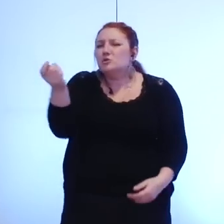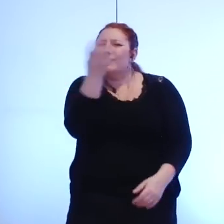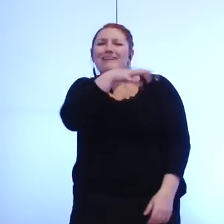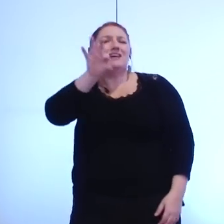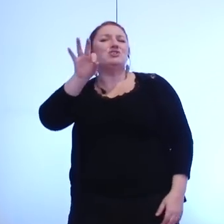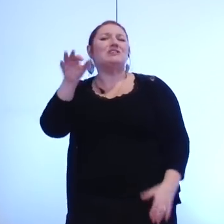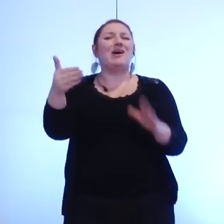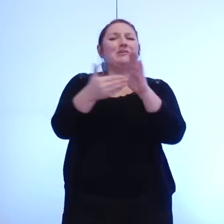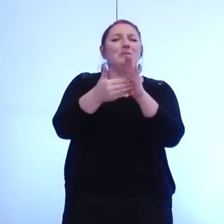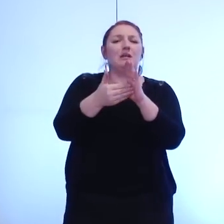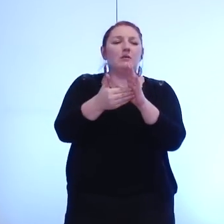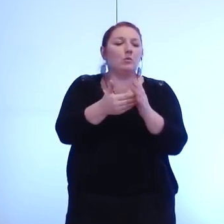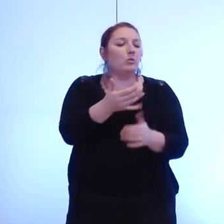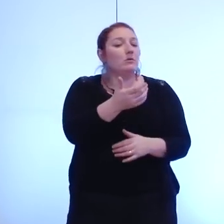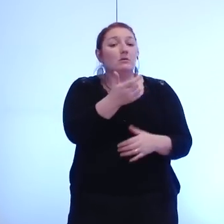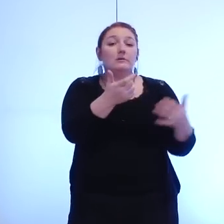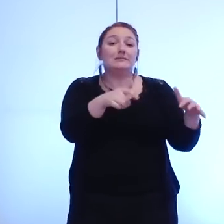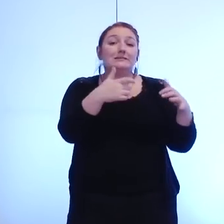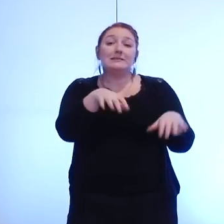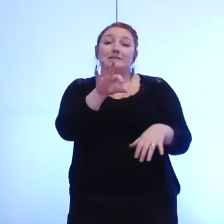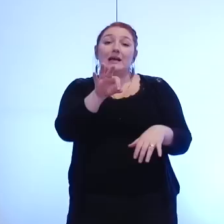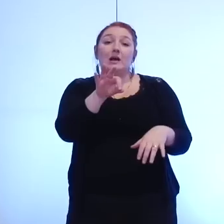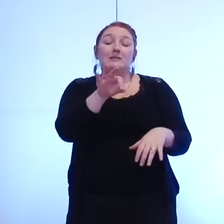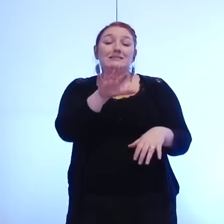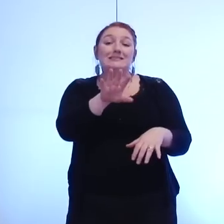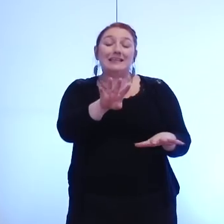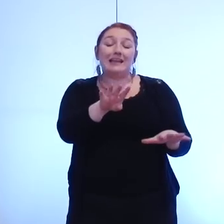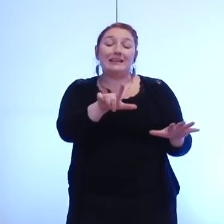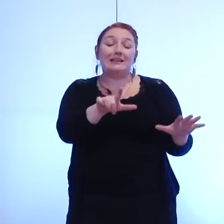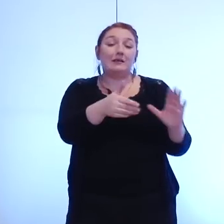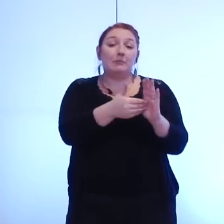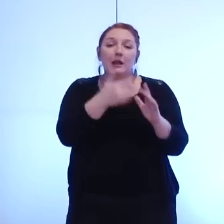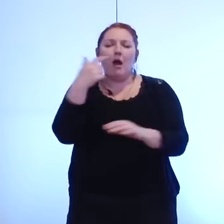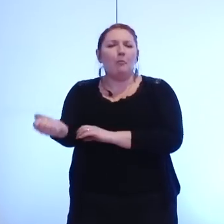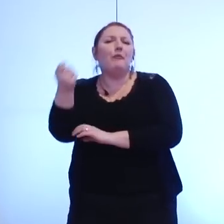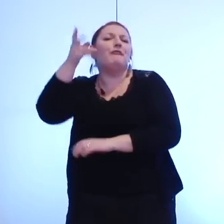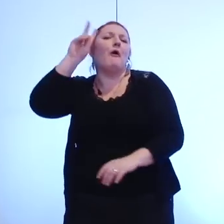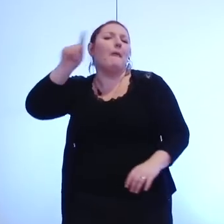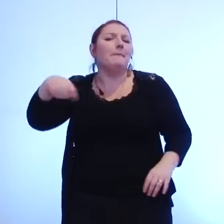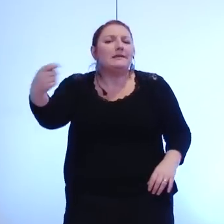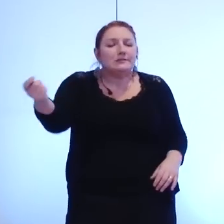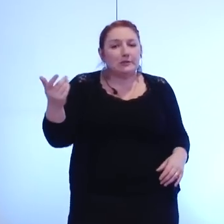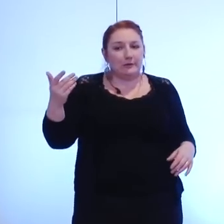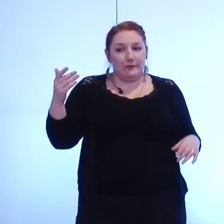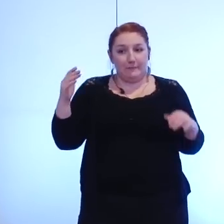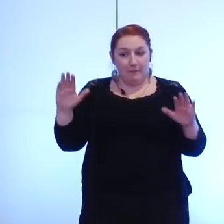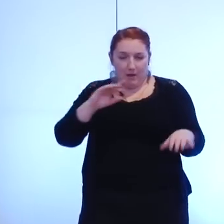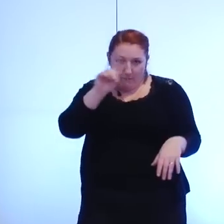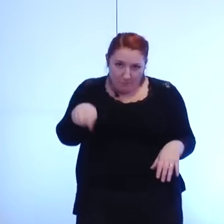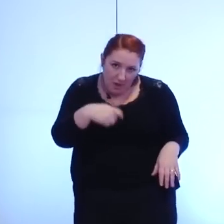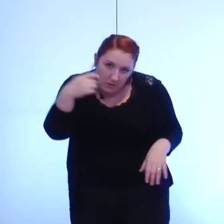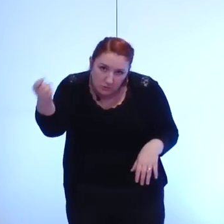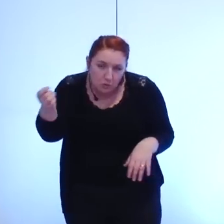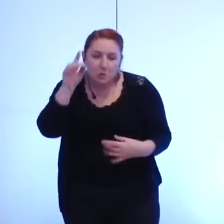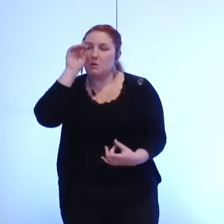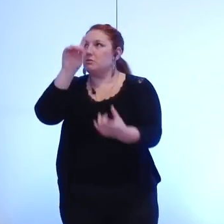qu'à quelques 157 000 il est bien évident que c'est au niveau de l'agglomération que doivent se traiter un certain nombre